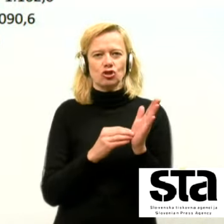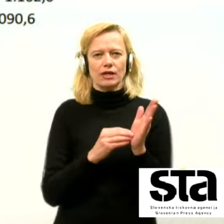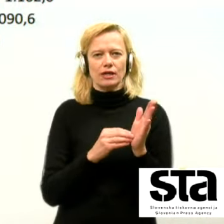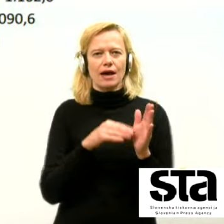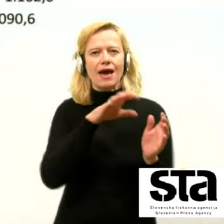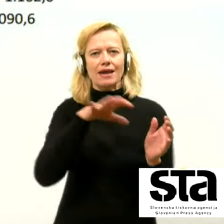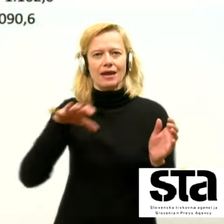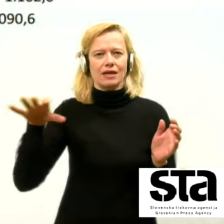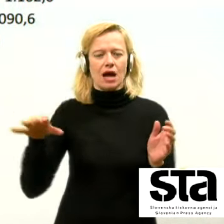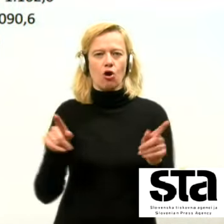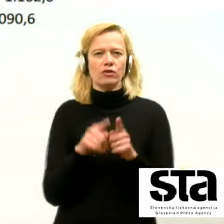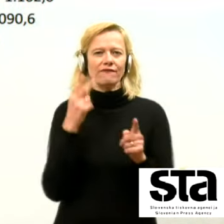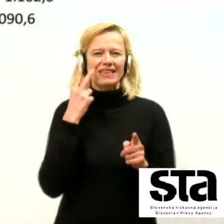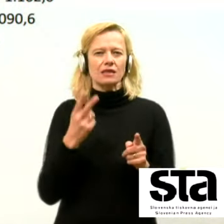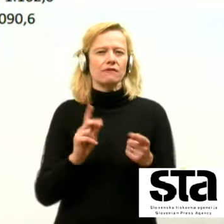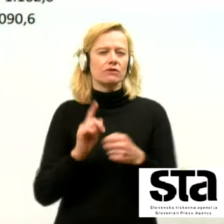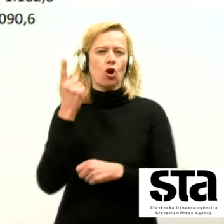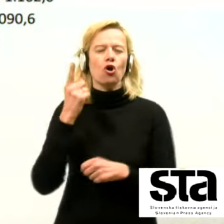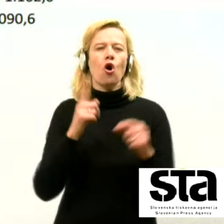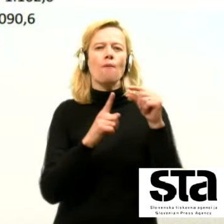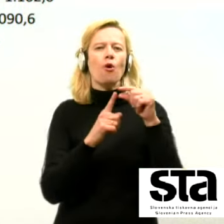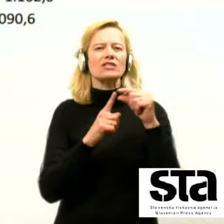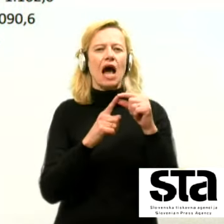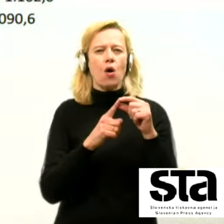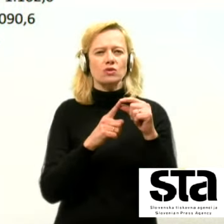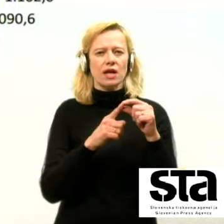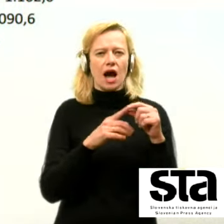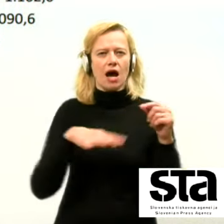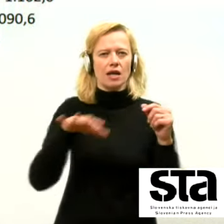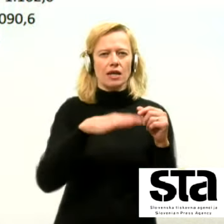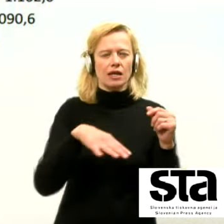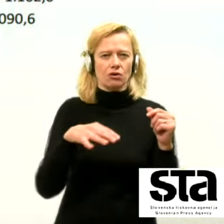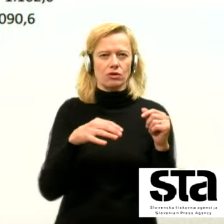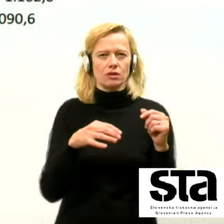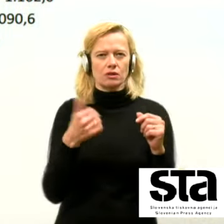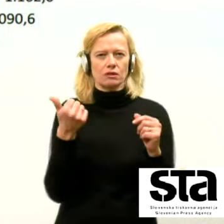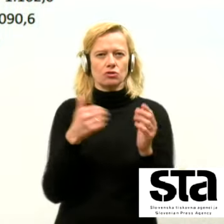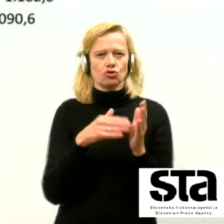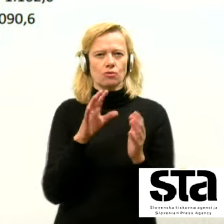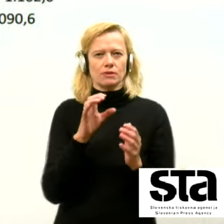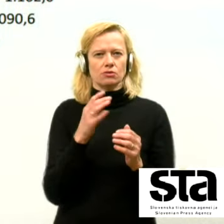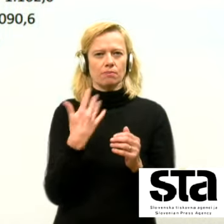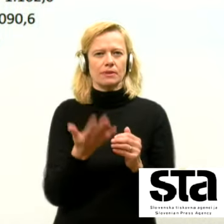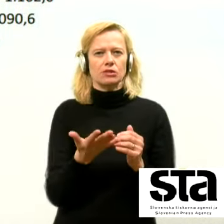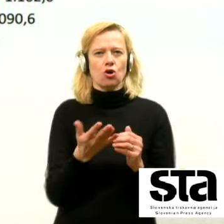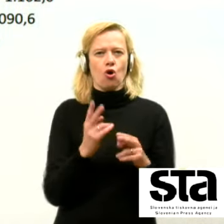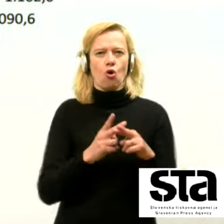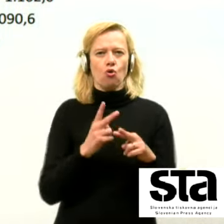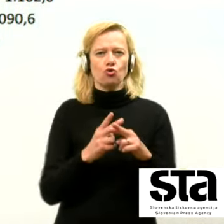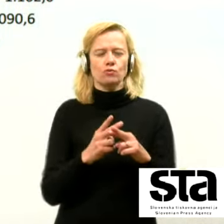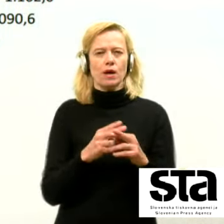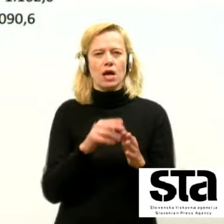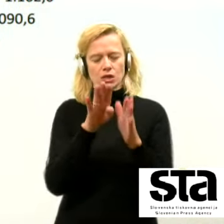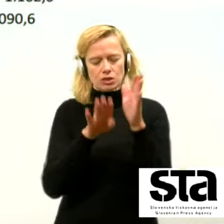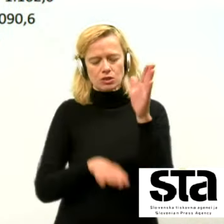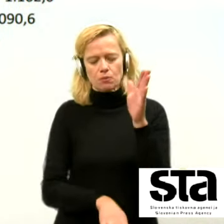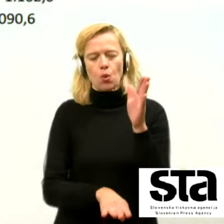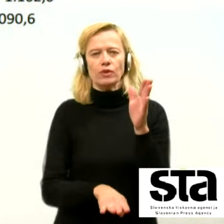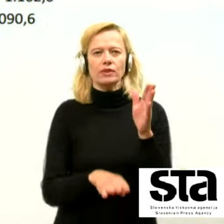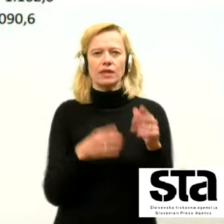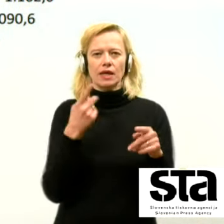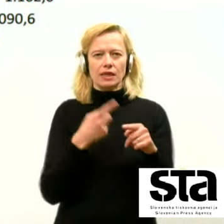je še vedno zelo visoko posavska regija, kar 1555 okužb. Metenko na spodnjem delu